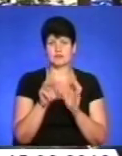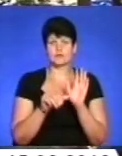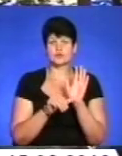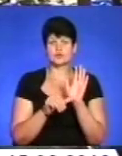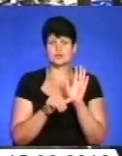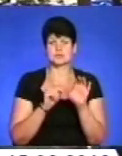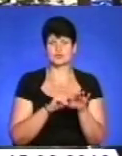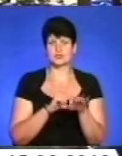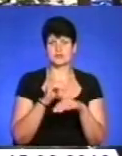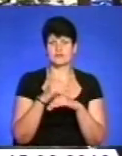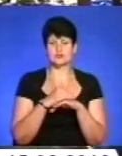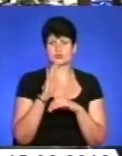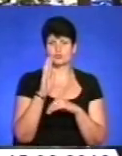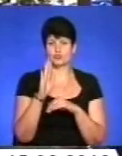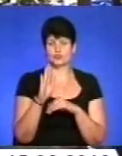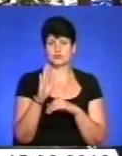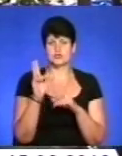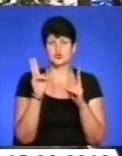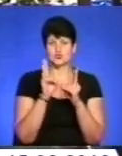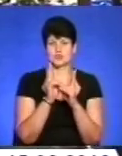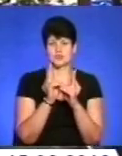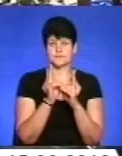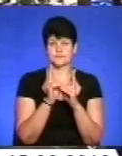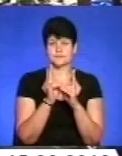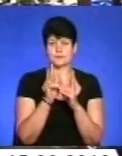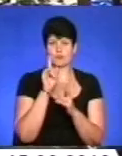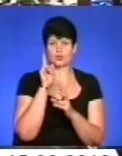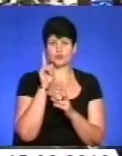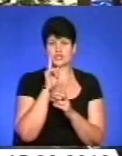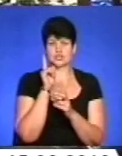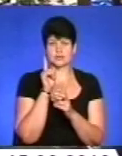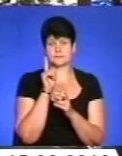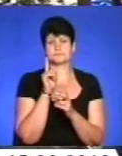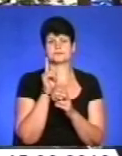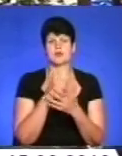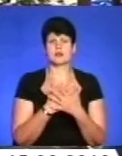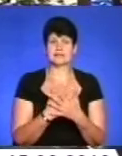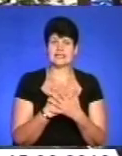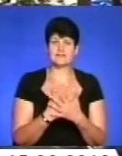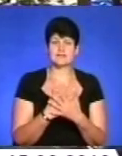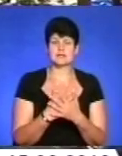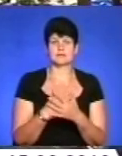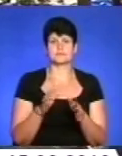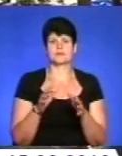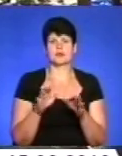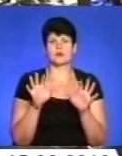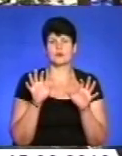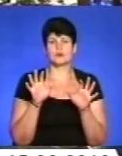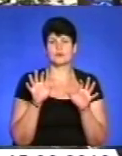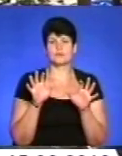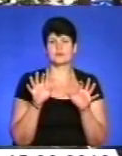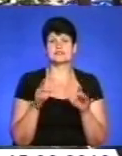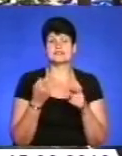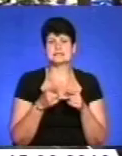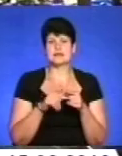-й годині вечора буде відбуватися така зустріч молодіжних активістів, голові молодіжної громадської організації.